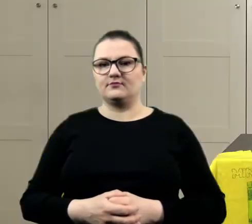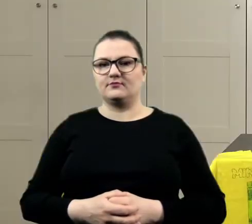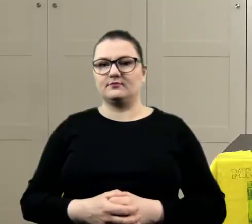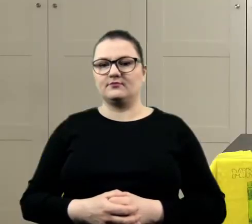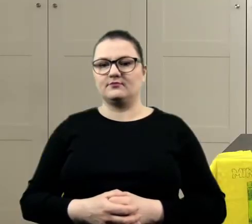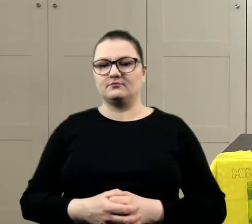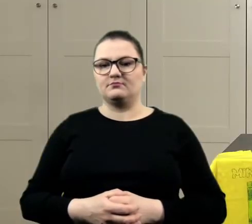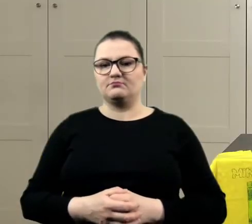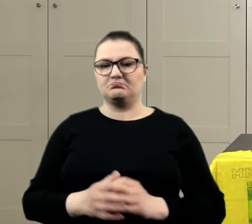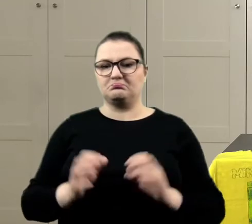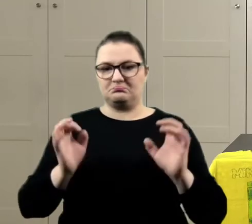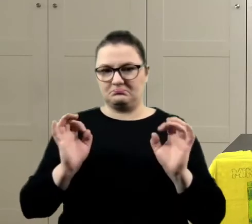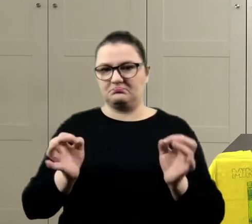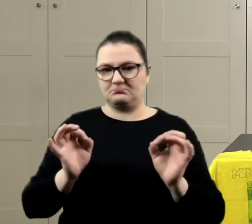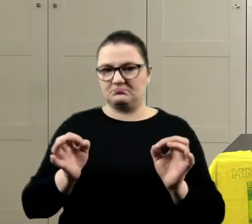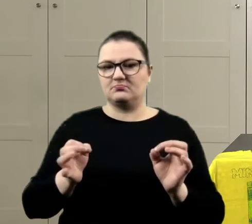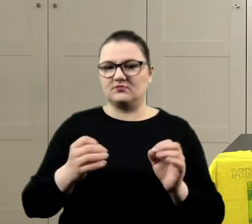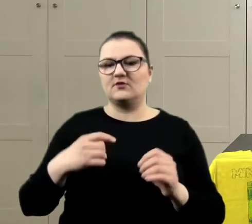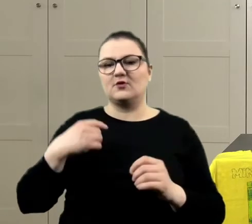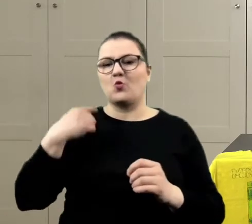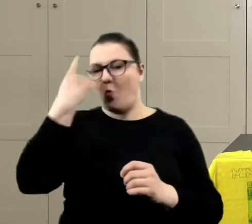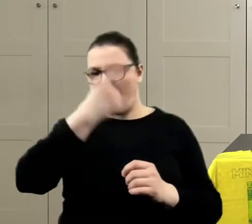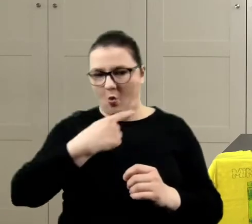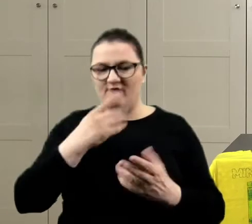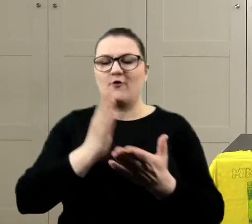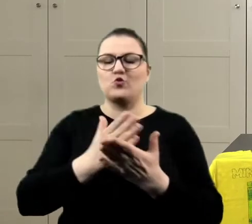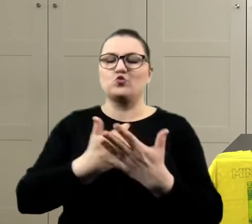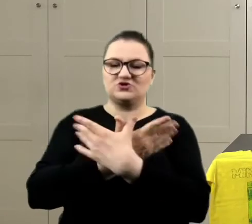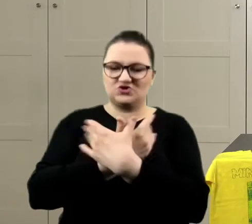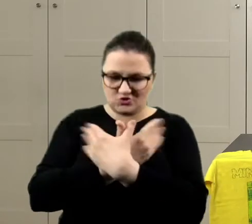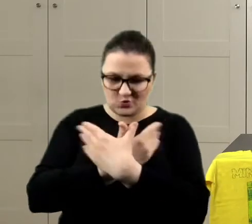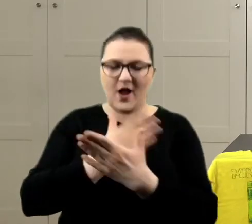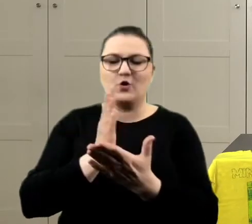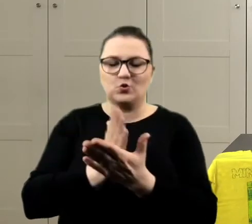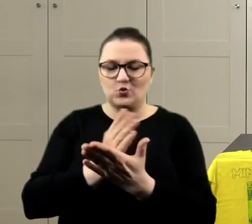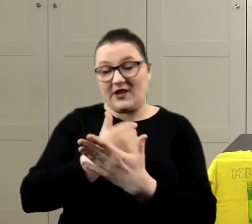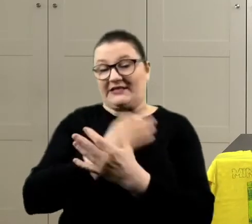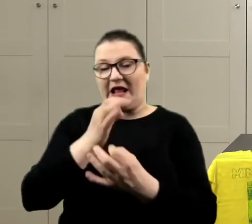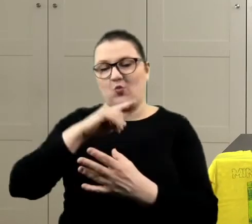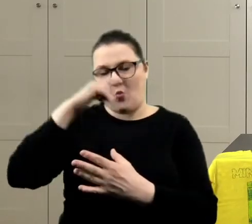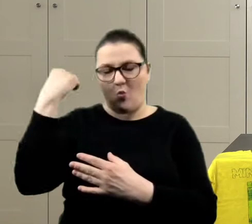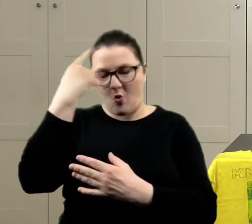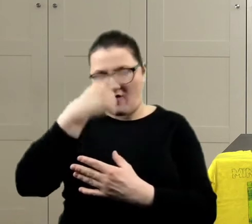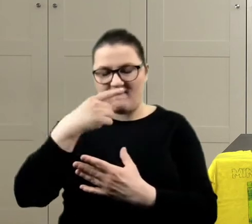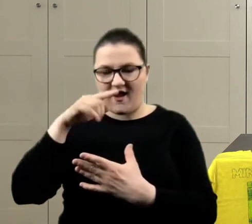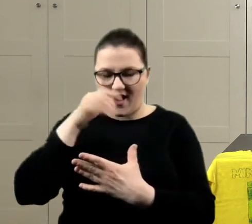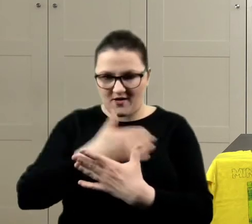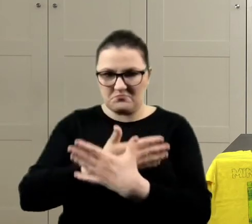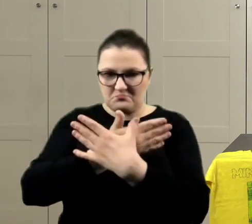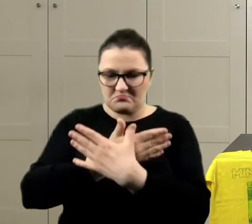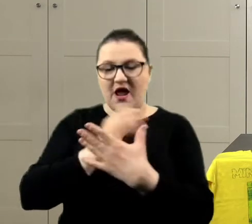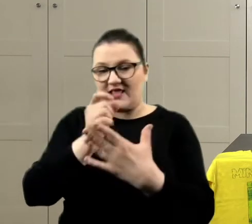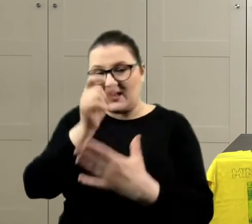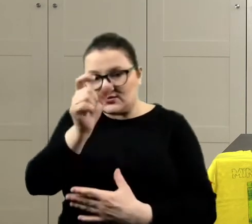Dobrze. Dobrze. Tutaj głowa. Mamy dwa skrzydła. Teraz głowa. I teraz zrobisz pewnie tułów, tak?